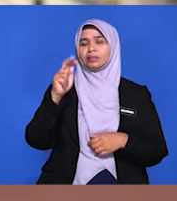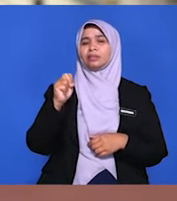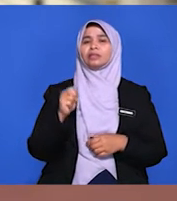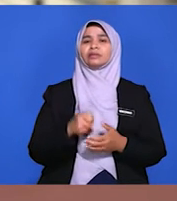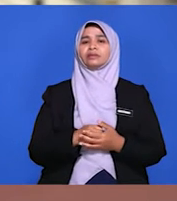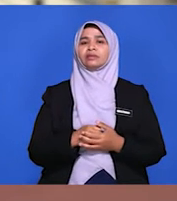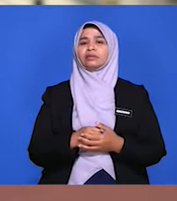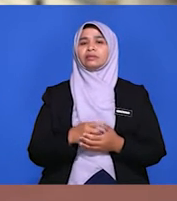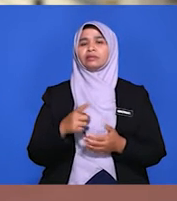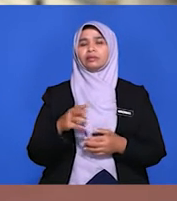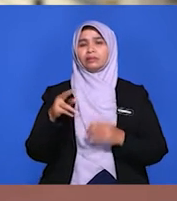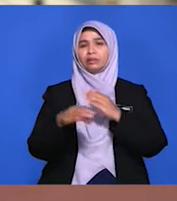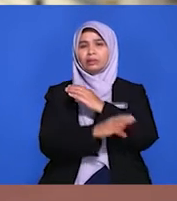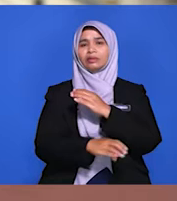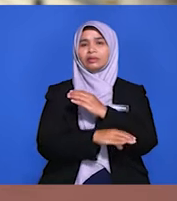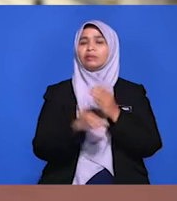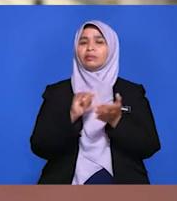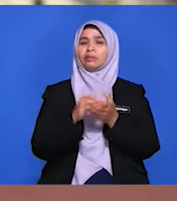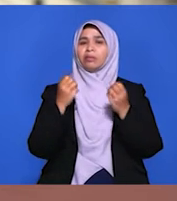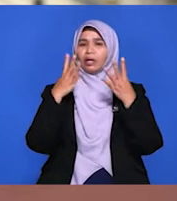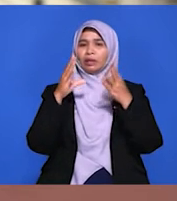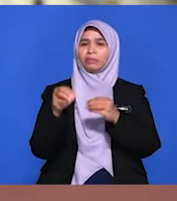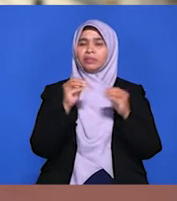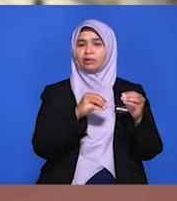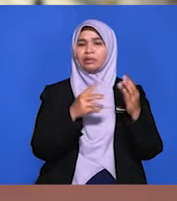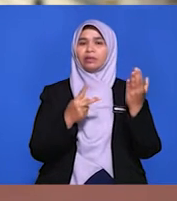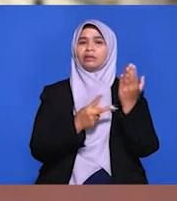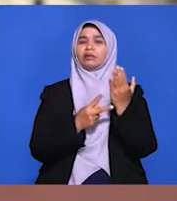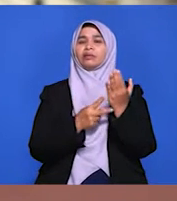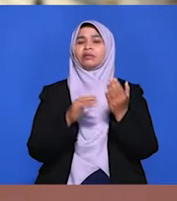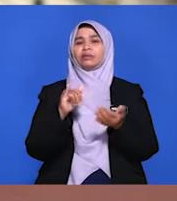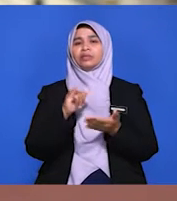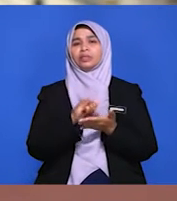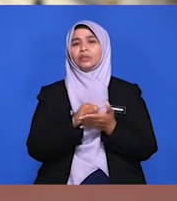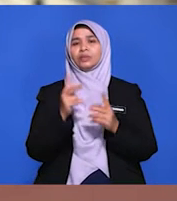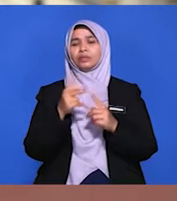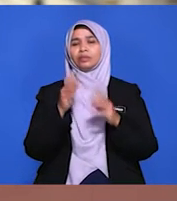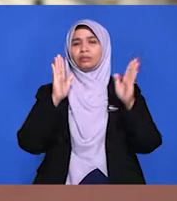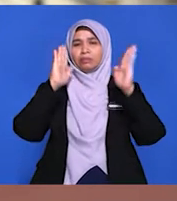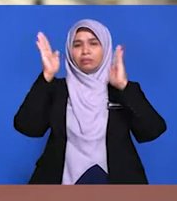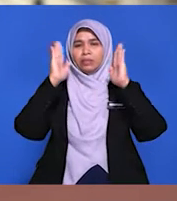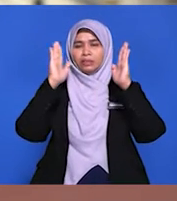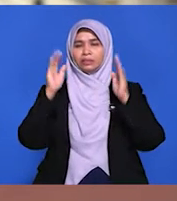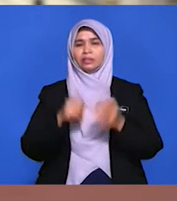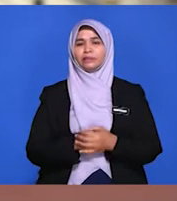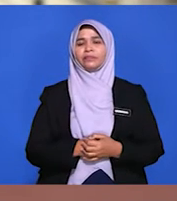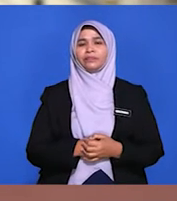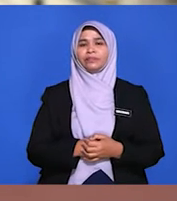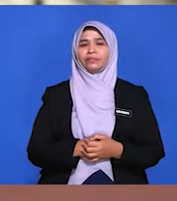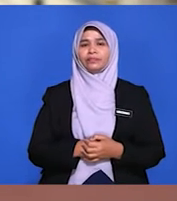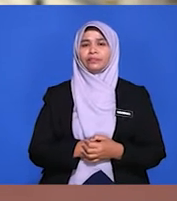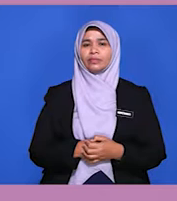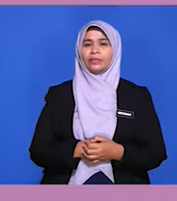tersebut banyak memindahkan teknologinya ke Malaysia dalam bentuk melalui pelaburan dan juga penjualan teknologi